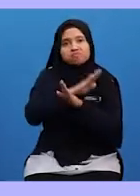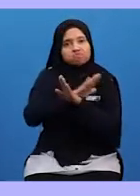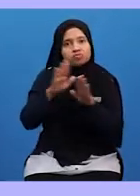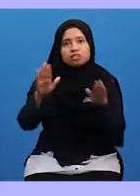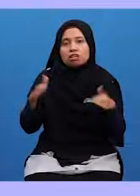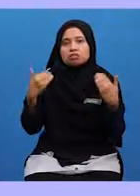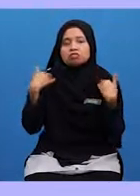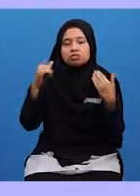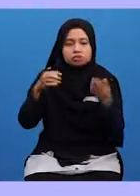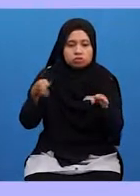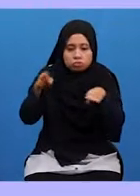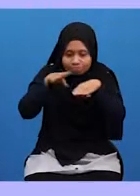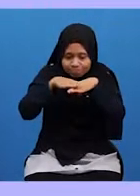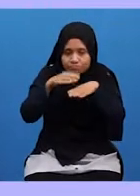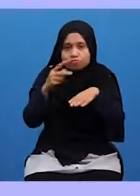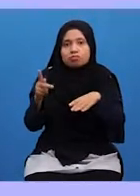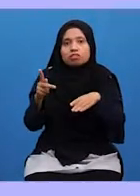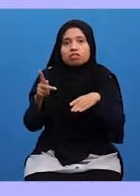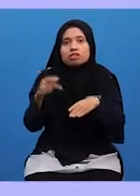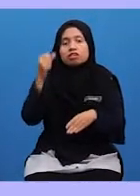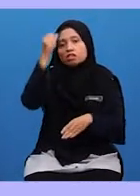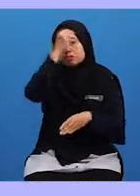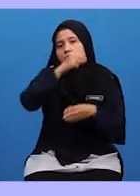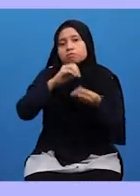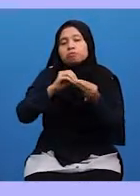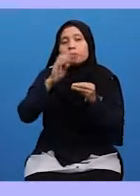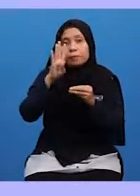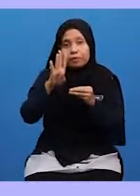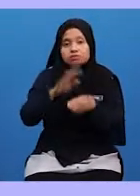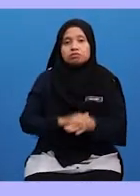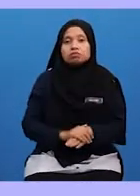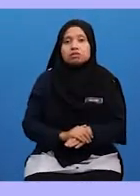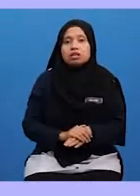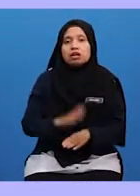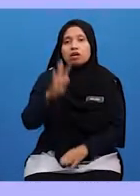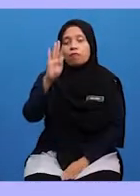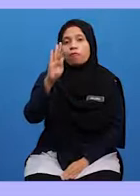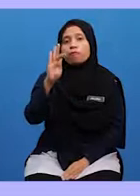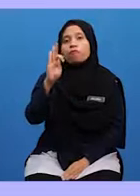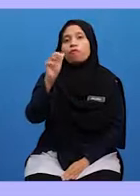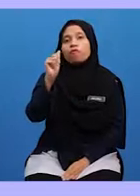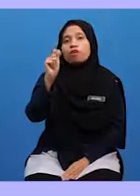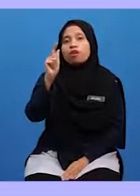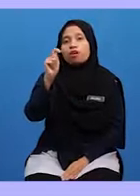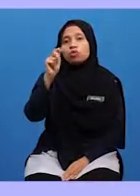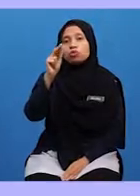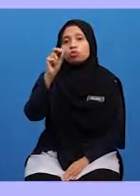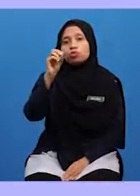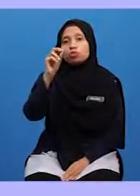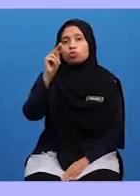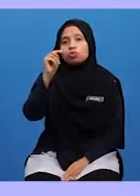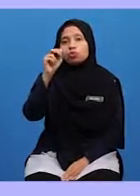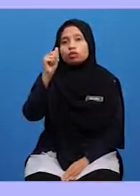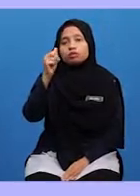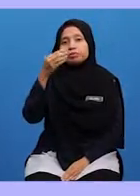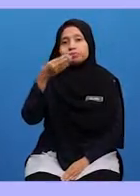disembunyikan Sifat Nabi yang keempat adalah Fatonah Fatonah